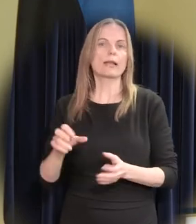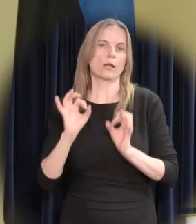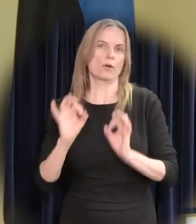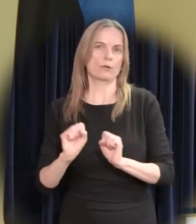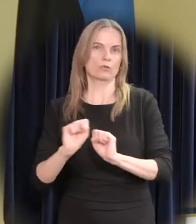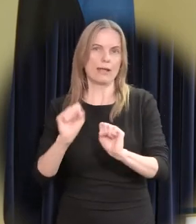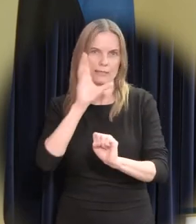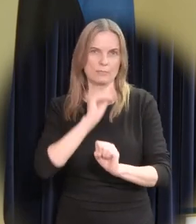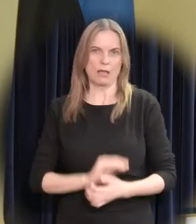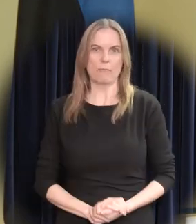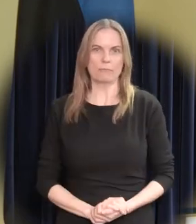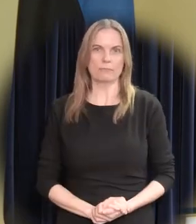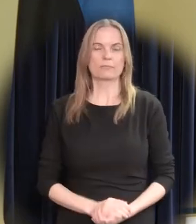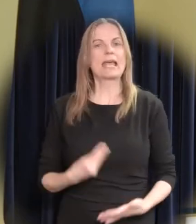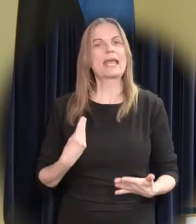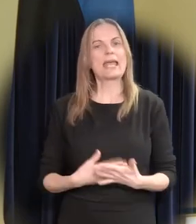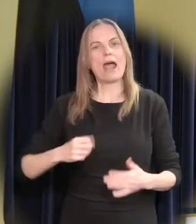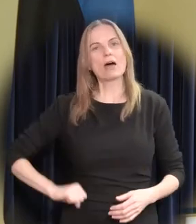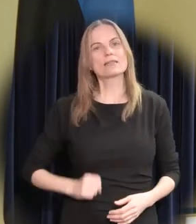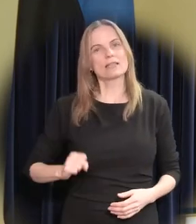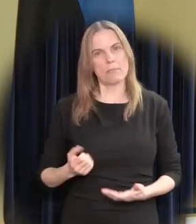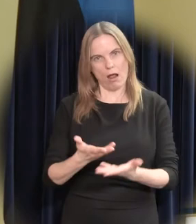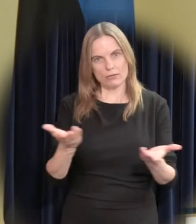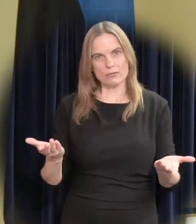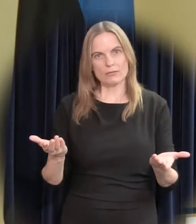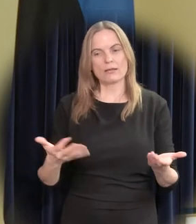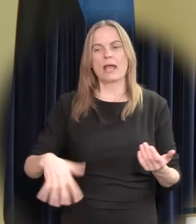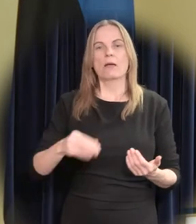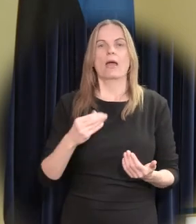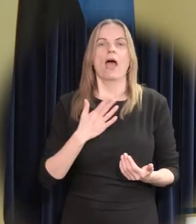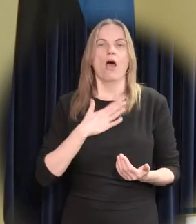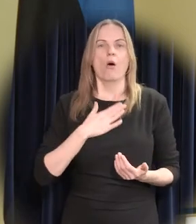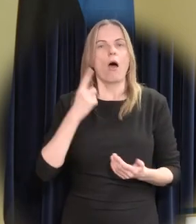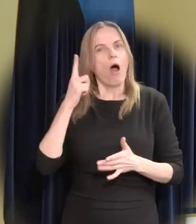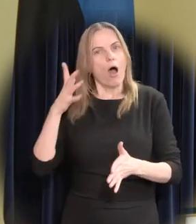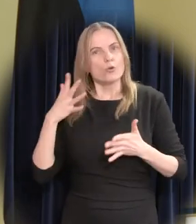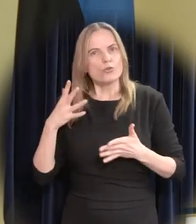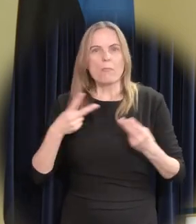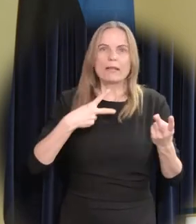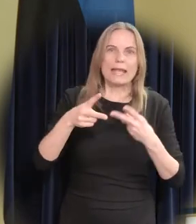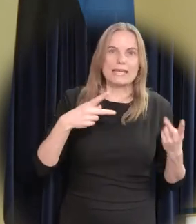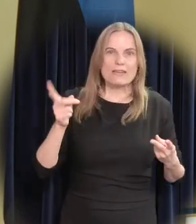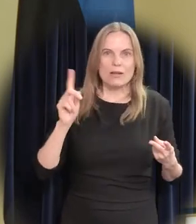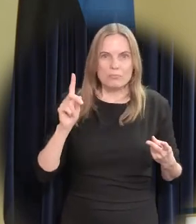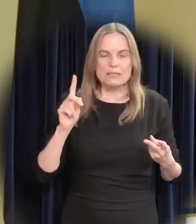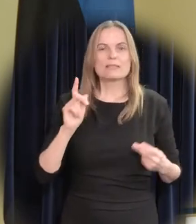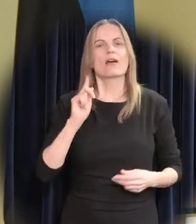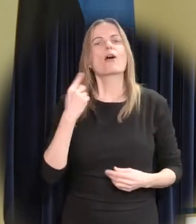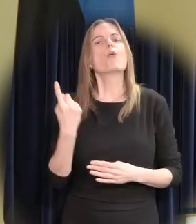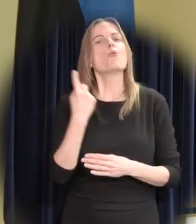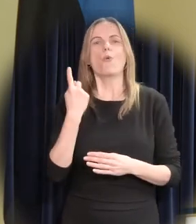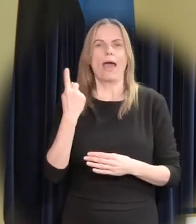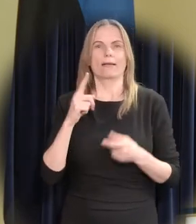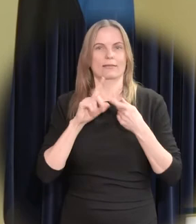Head sõbrad, millised ka ei oleks meie erinevad aru saamad ühes asjas, võime kõik siirast rõõmu tunda.